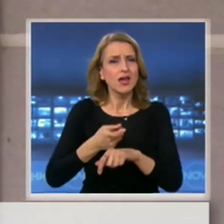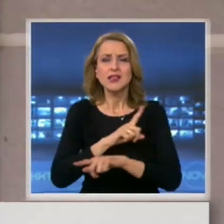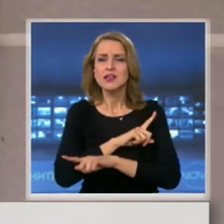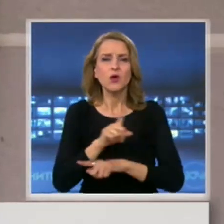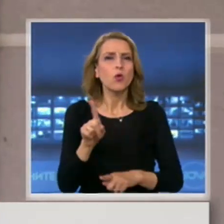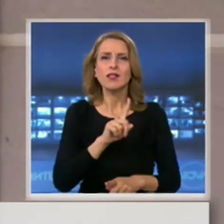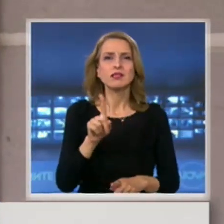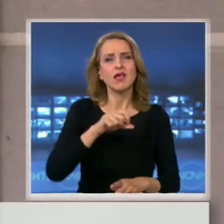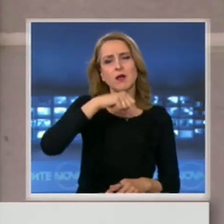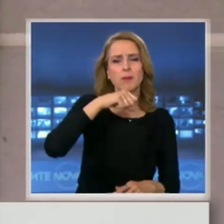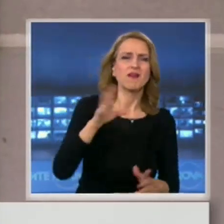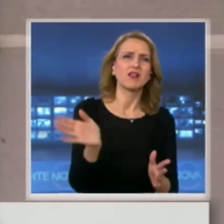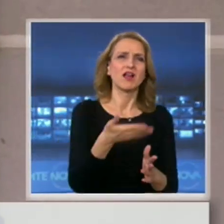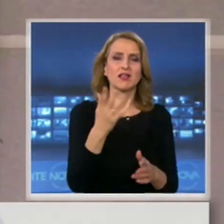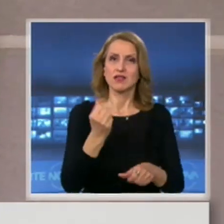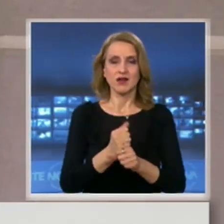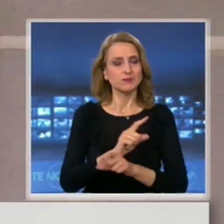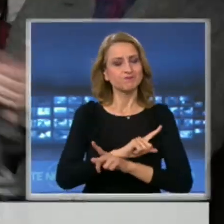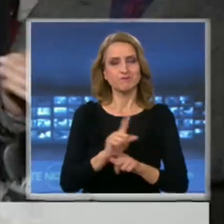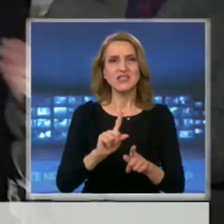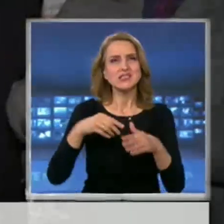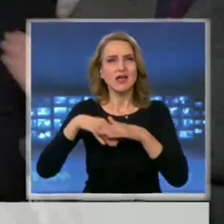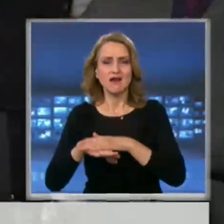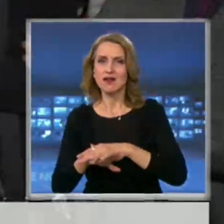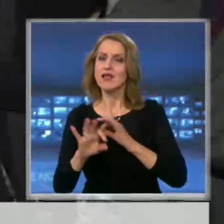с работата си, никога не се е опитвала да се скрие.